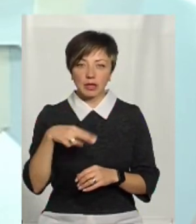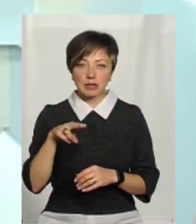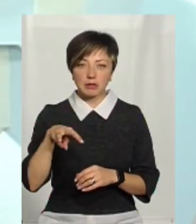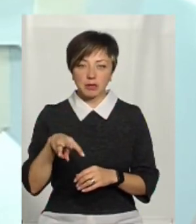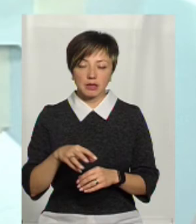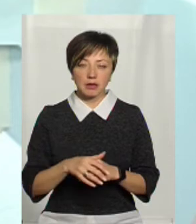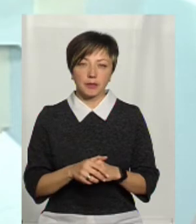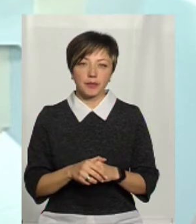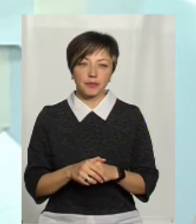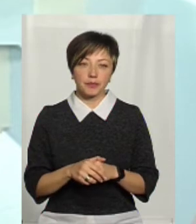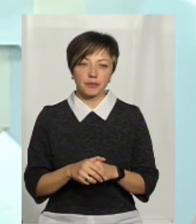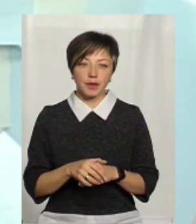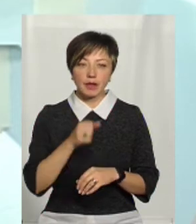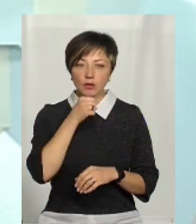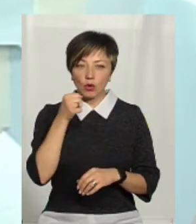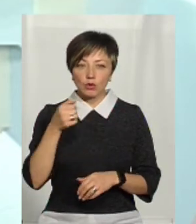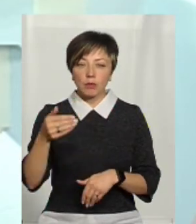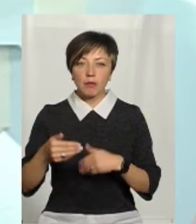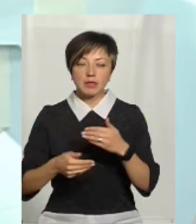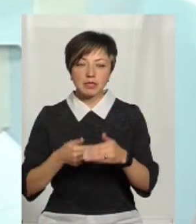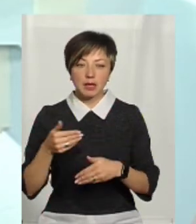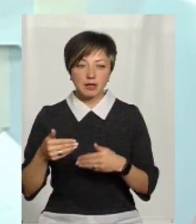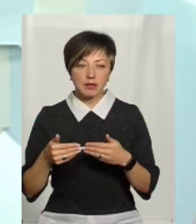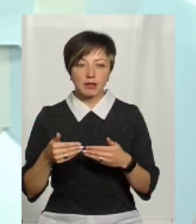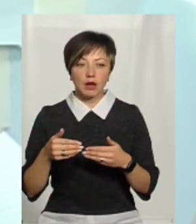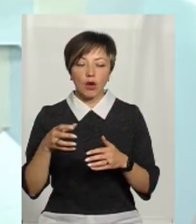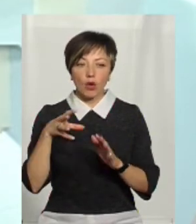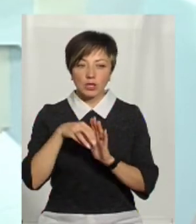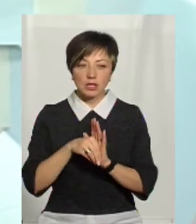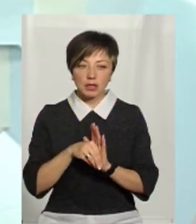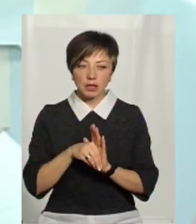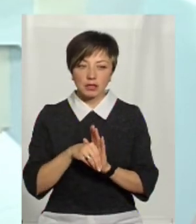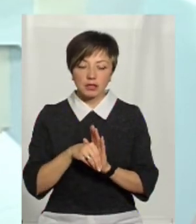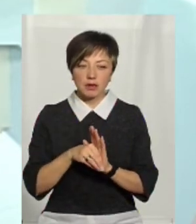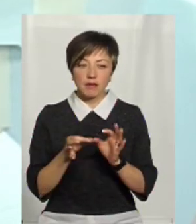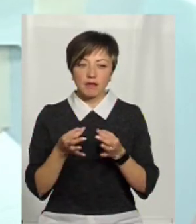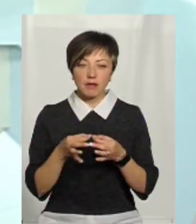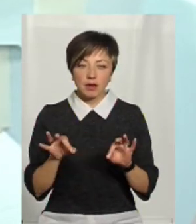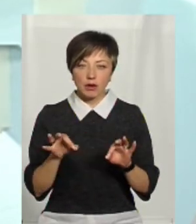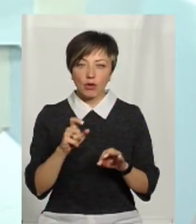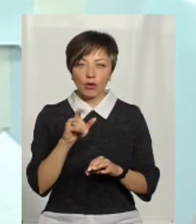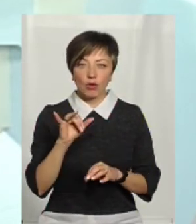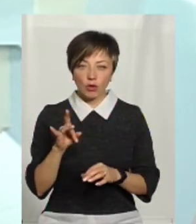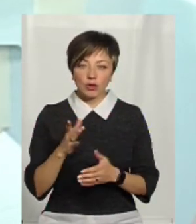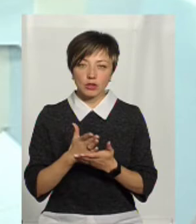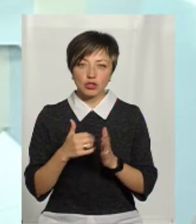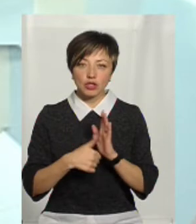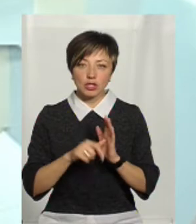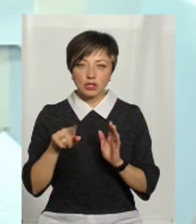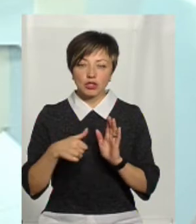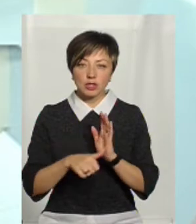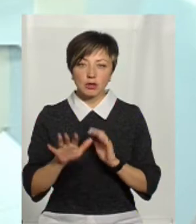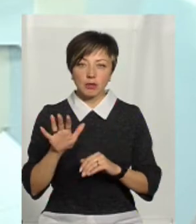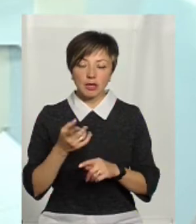кубічний, а в дорослому басейні концентрація вільного залишково хлору склала 6